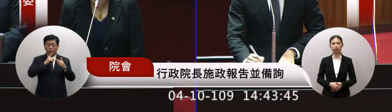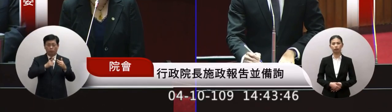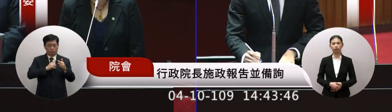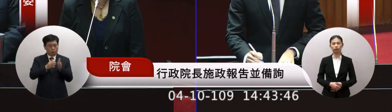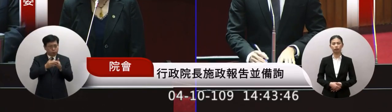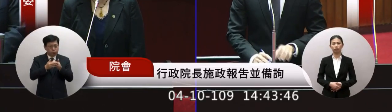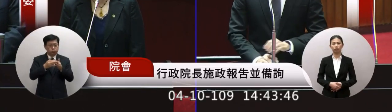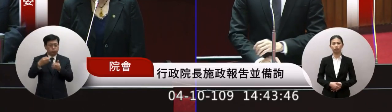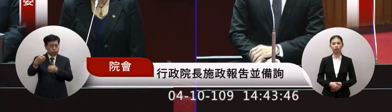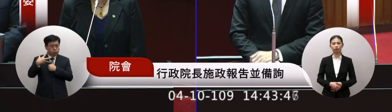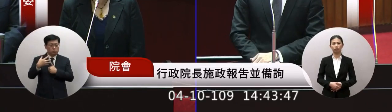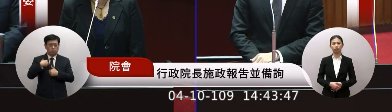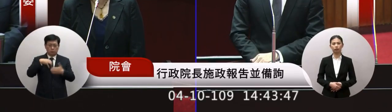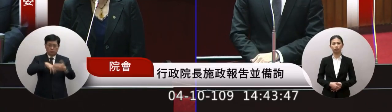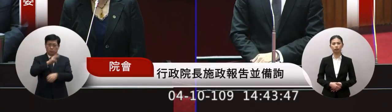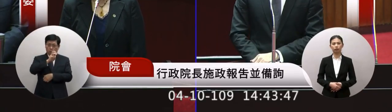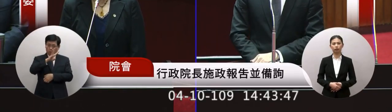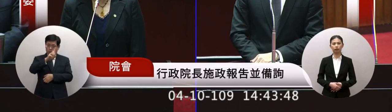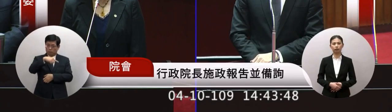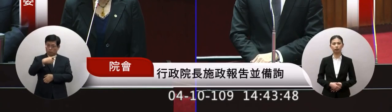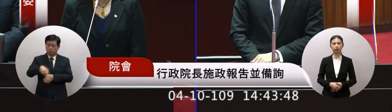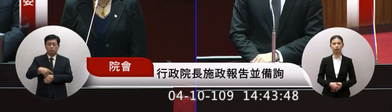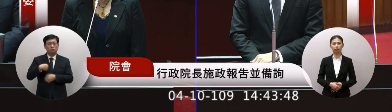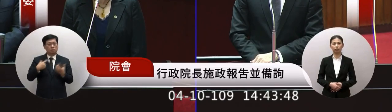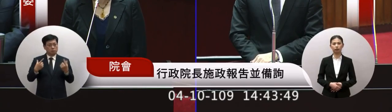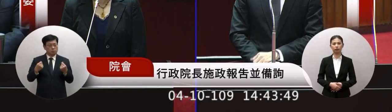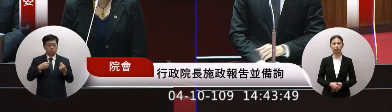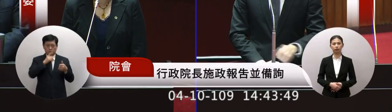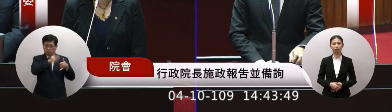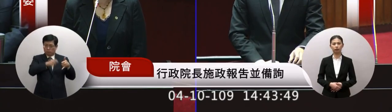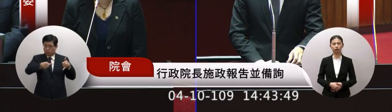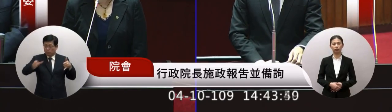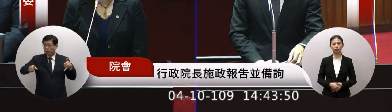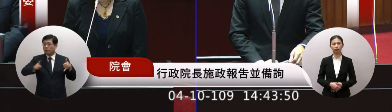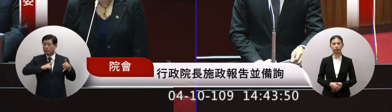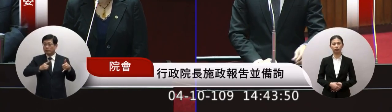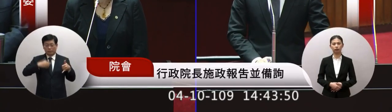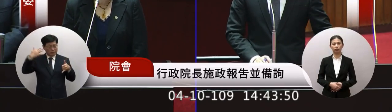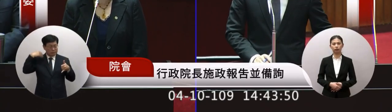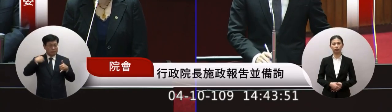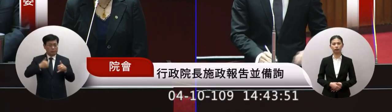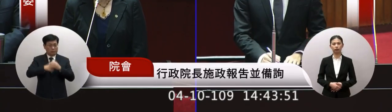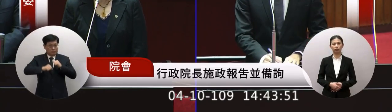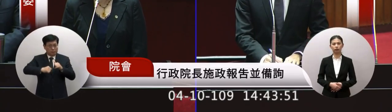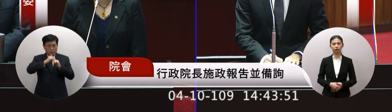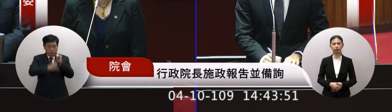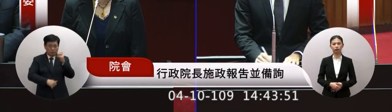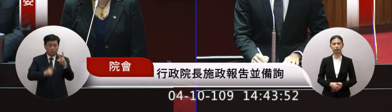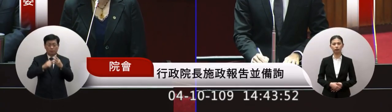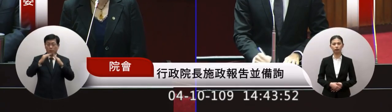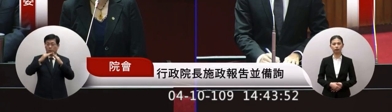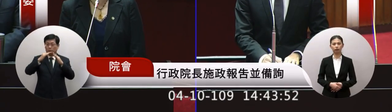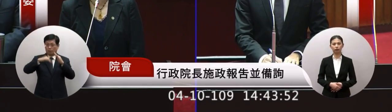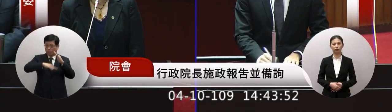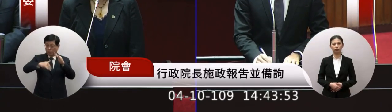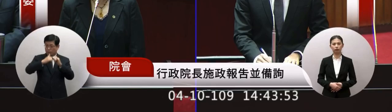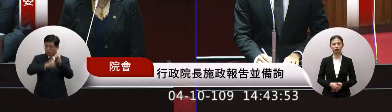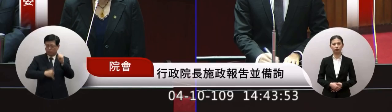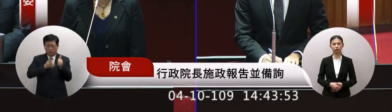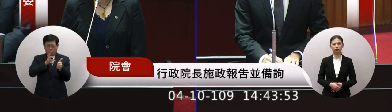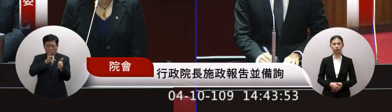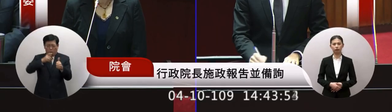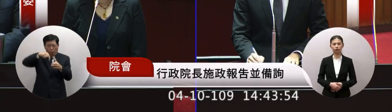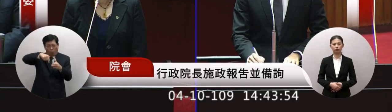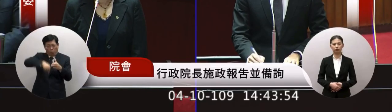庭他有需要有34人我們接著他個人的生命數和家庭數所以這是很親切的方問